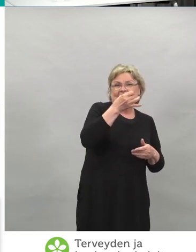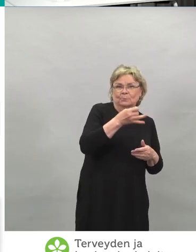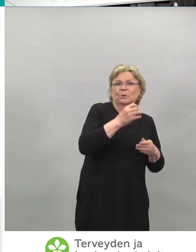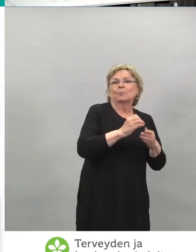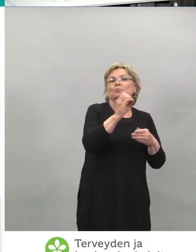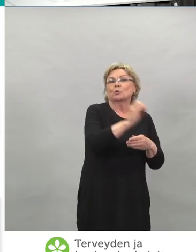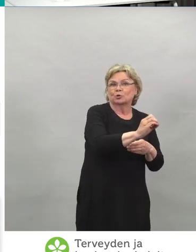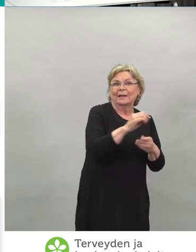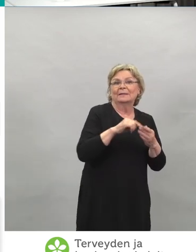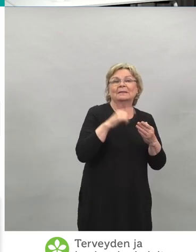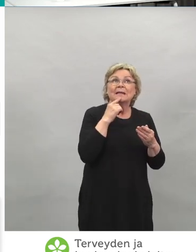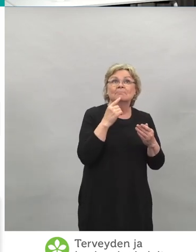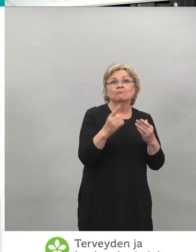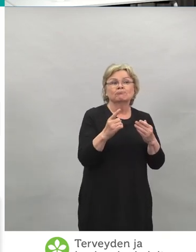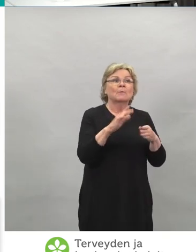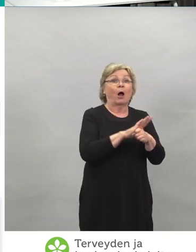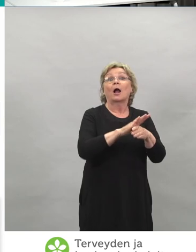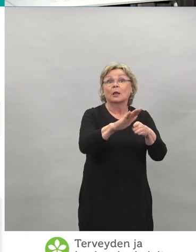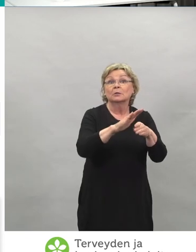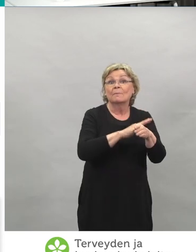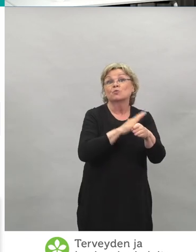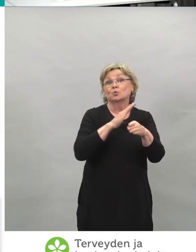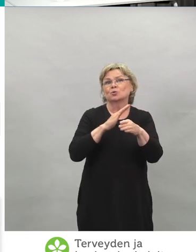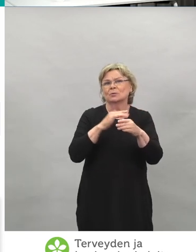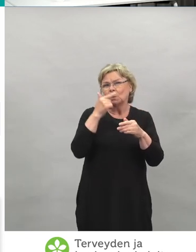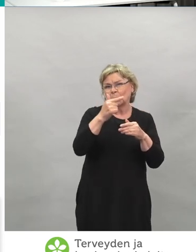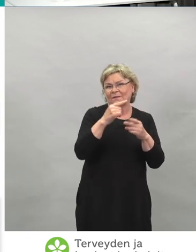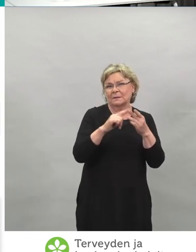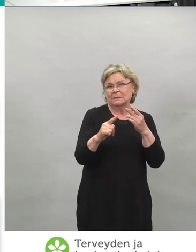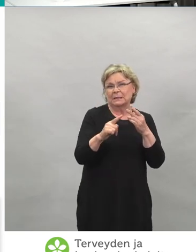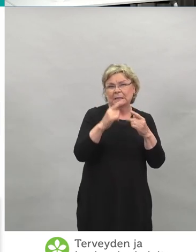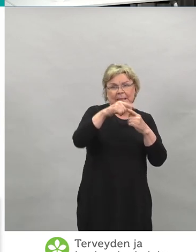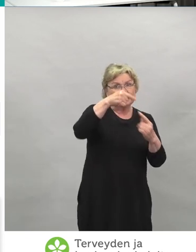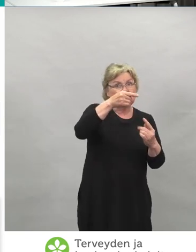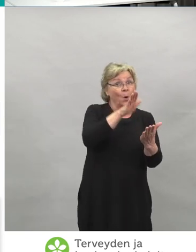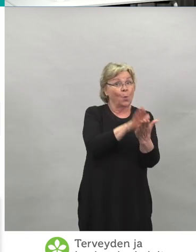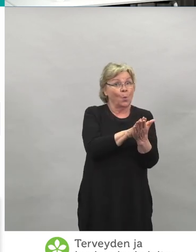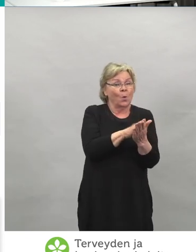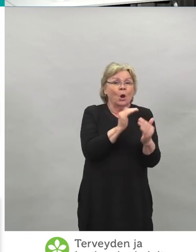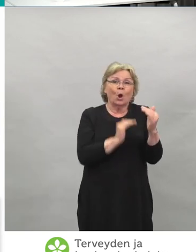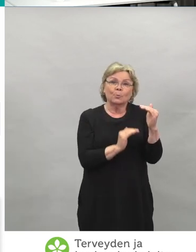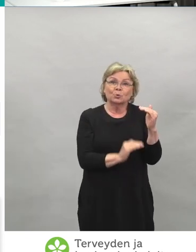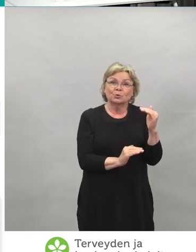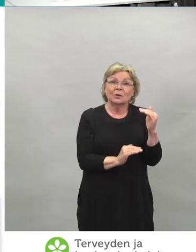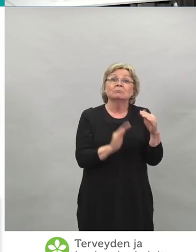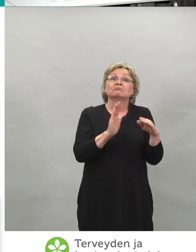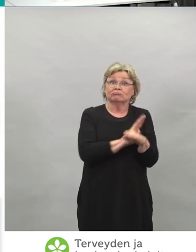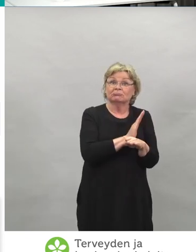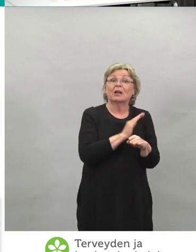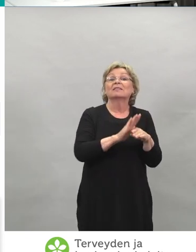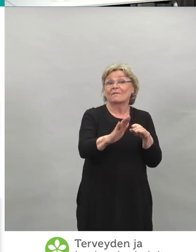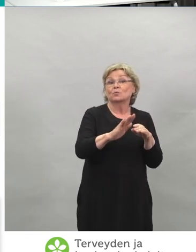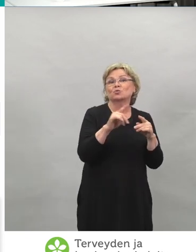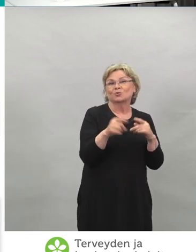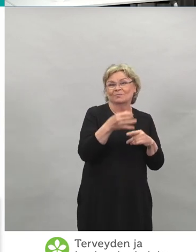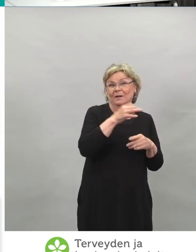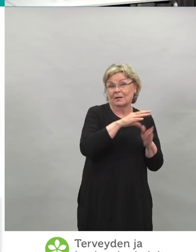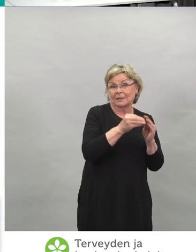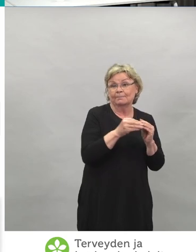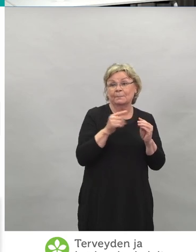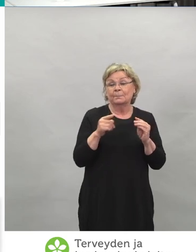tullaan todennäköisesti saavuttamaan kesäkuun lopussa meillä Suomessa. Ja edelleen tämä kaikkien